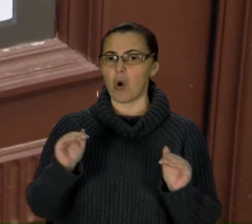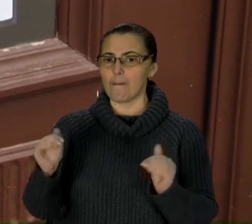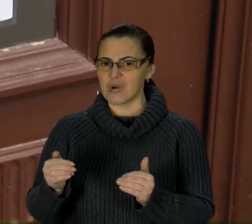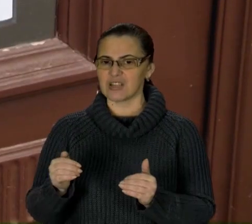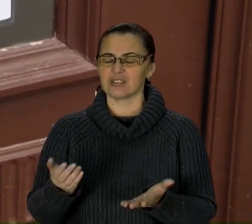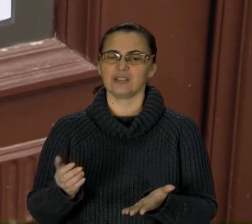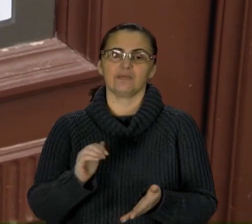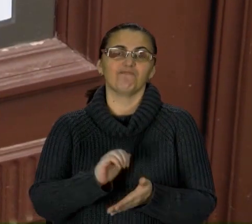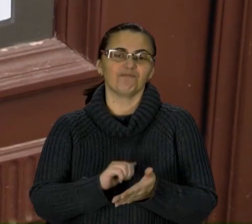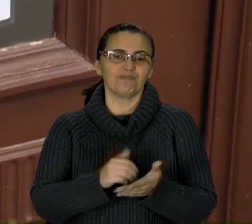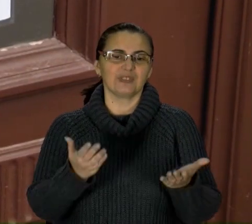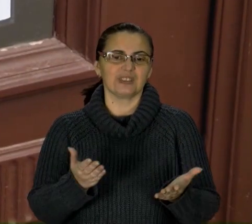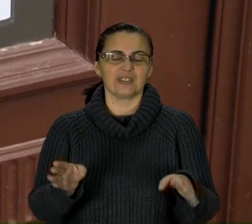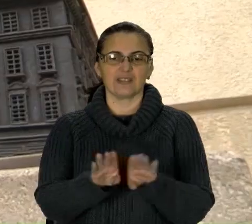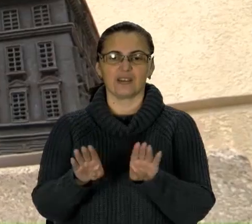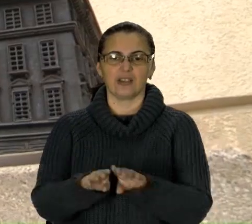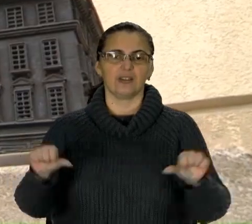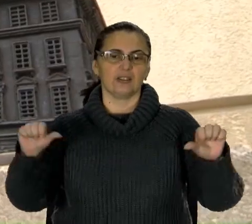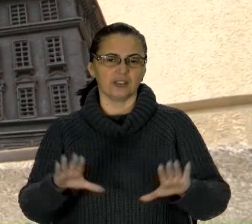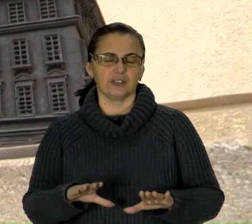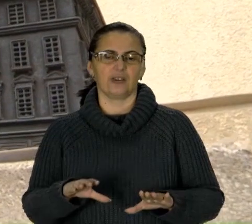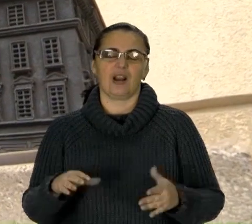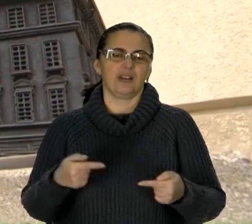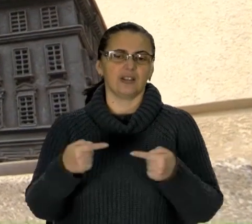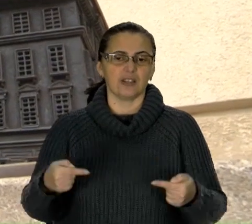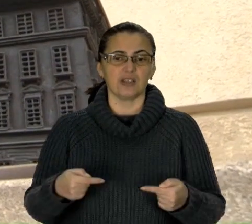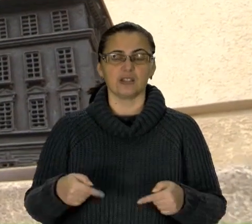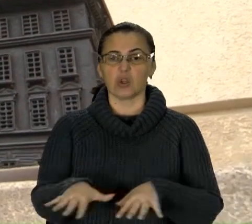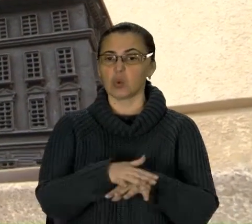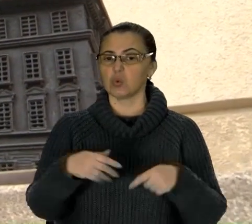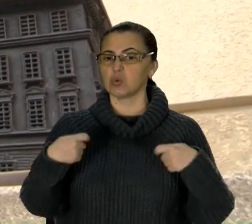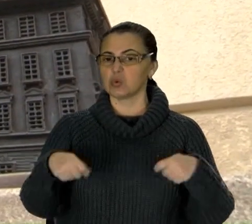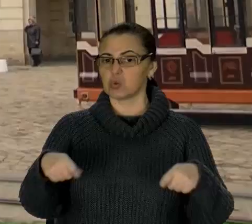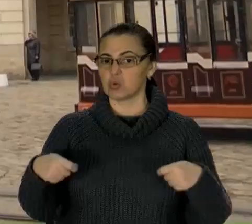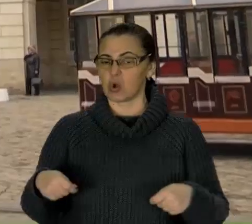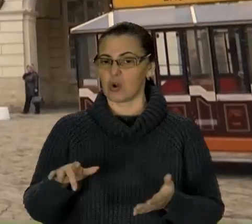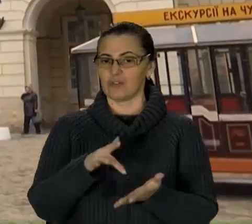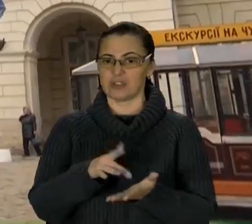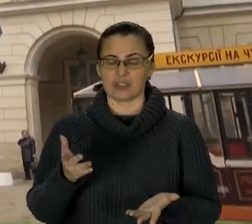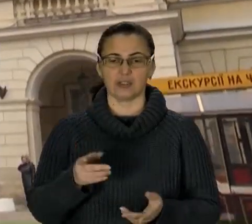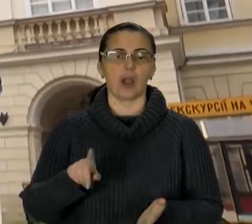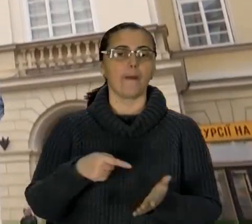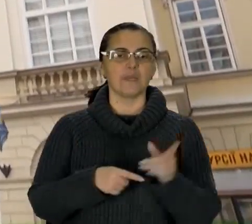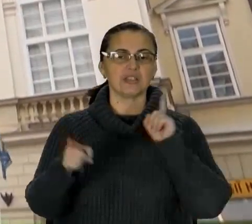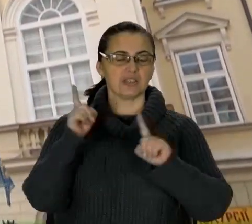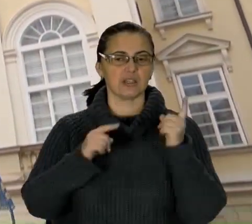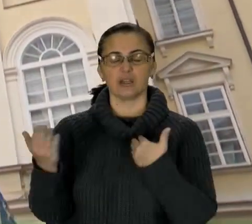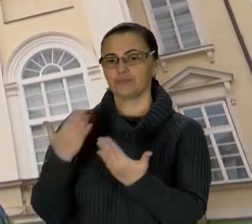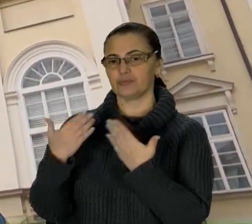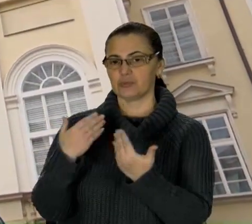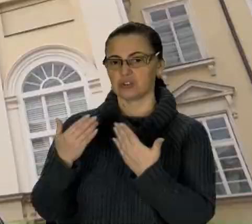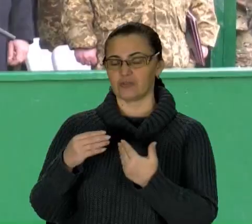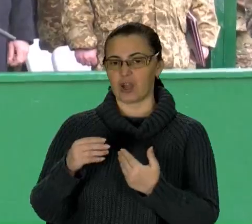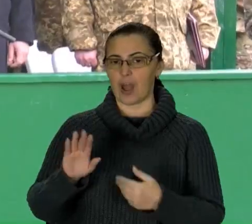зачинені ресторани, кафе, торгові центри. Аби отримати роз'яснення, з перших у ступ'ятницю в мерії спілкувалися з прем'єром Денисом